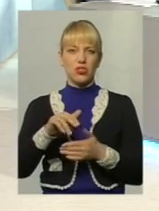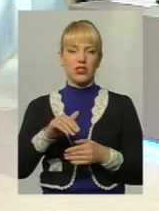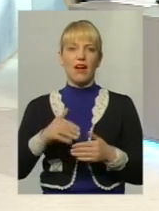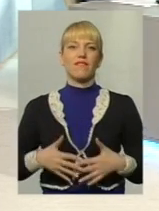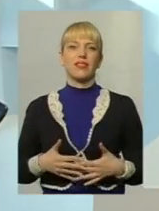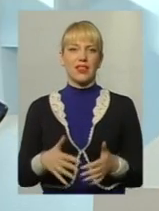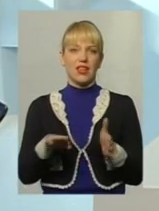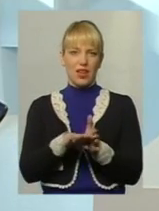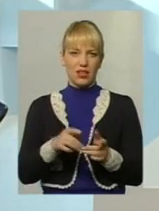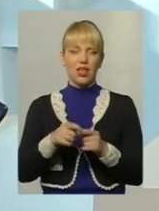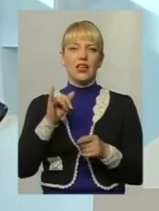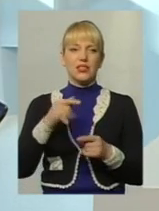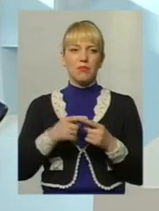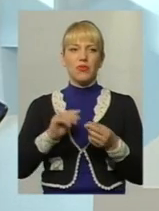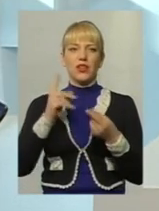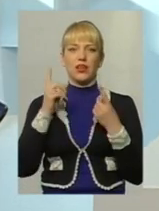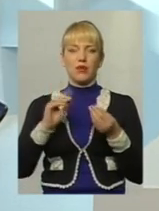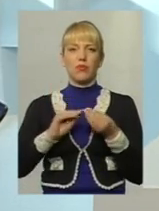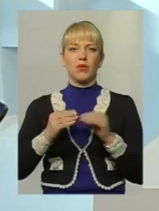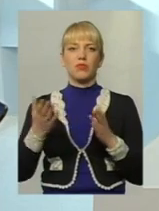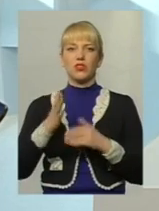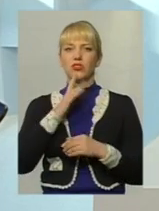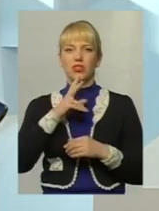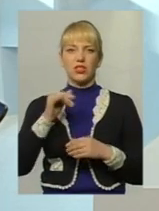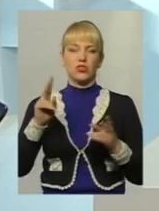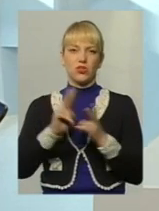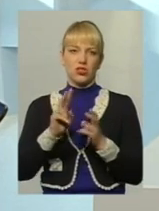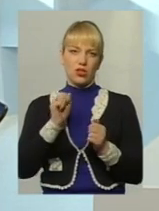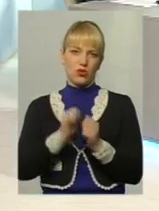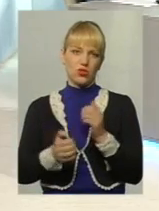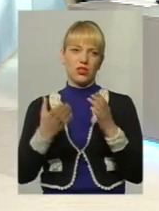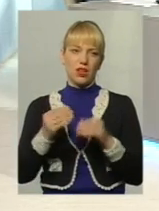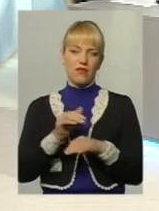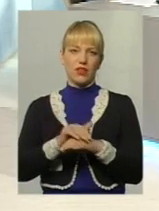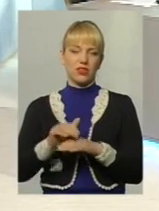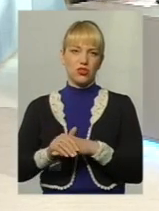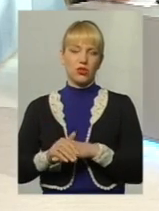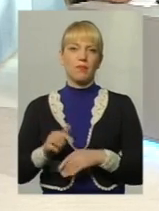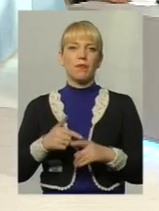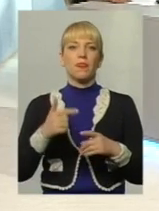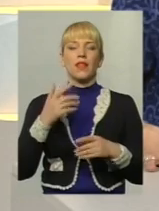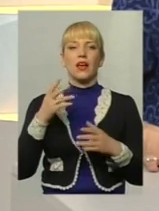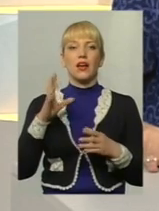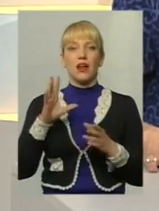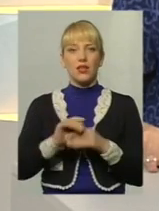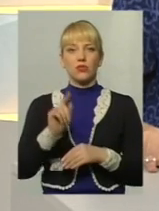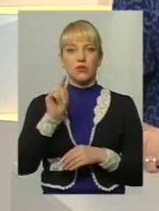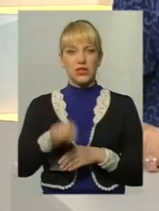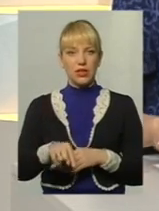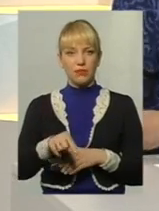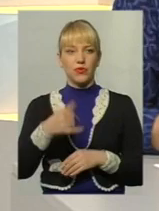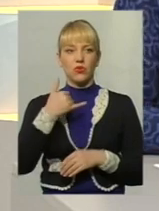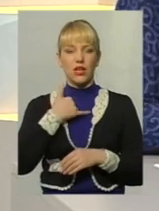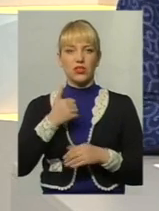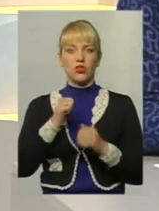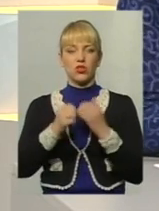надзвичайно велика проблема, з якою жінки стикаються кожний день фактично. Разом з тим, в